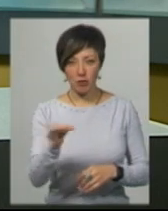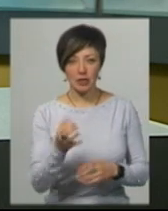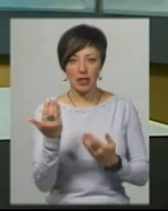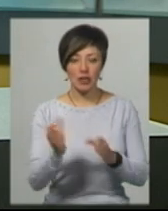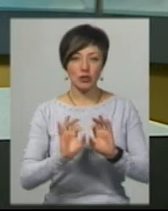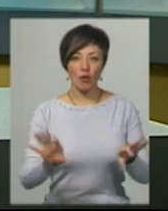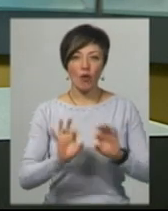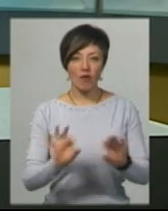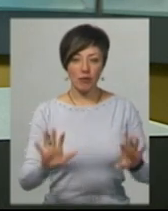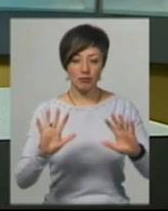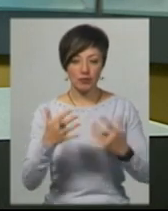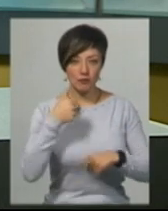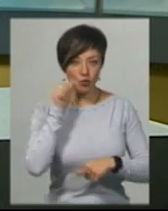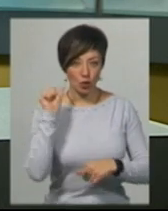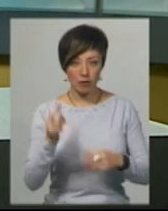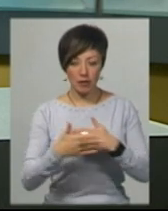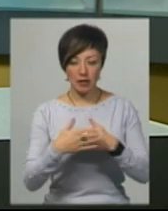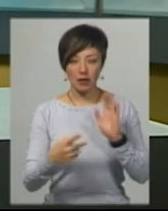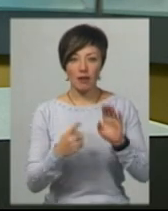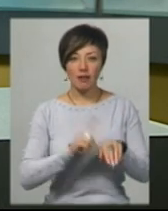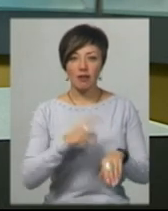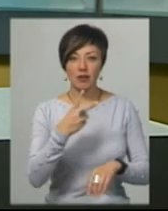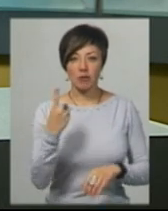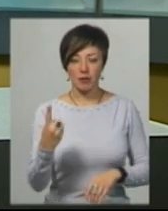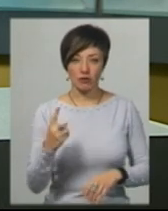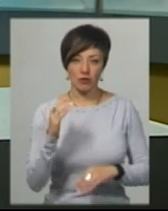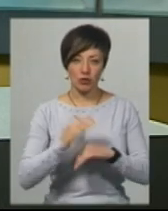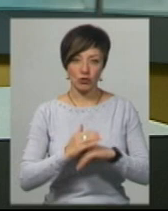її словами, інцидент стався вчора близько 21-ї години.